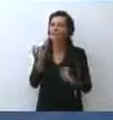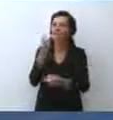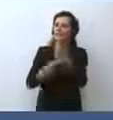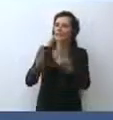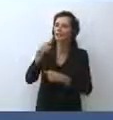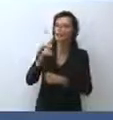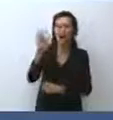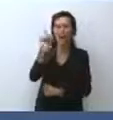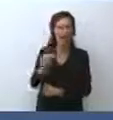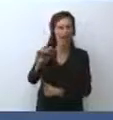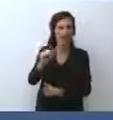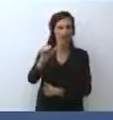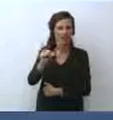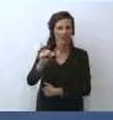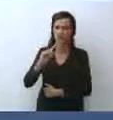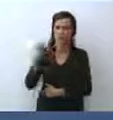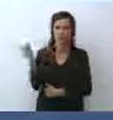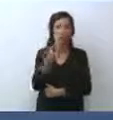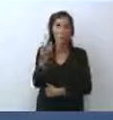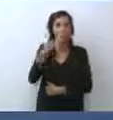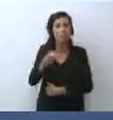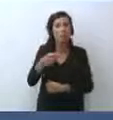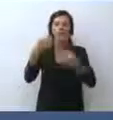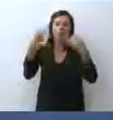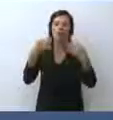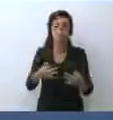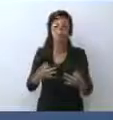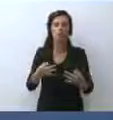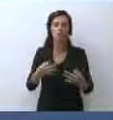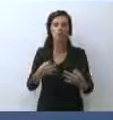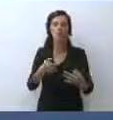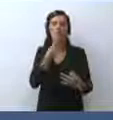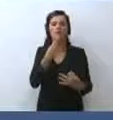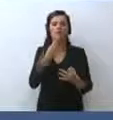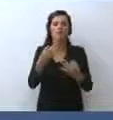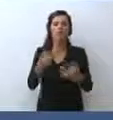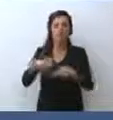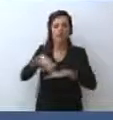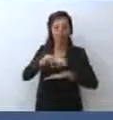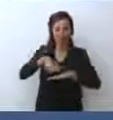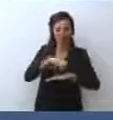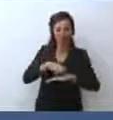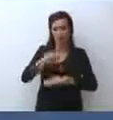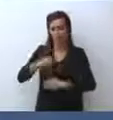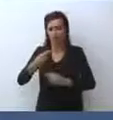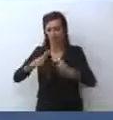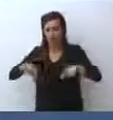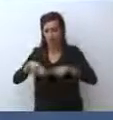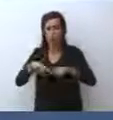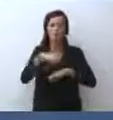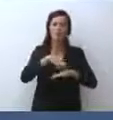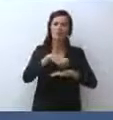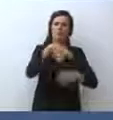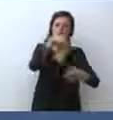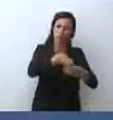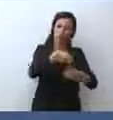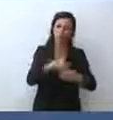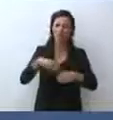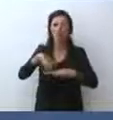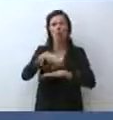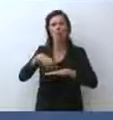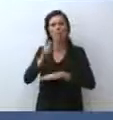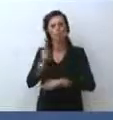verranno. Questa è una decisione che è stata presa dal Ministro, dal Presidente del Consiglio, dal Ministro degli Interni, dal Ministro della